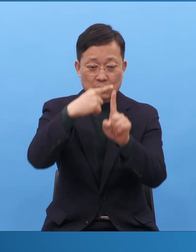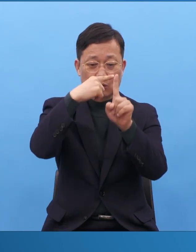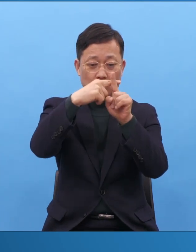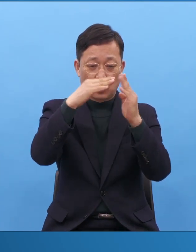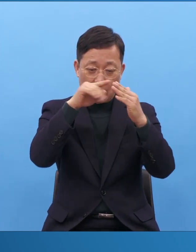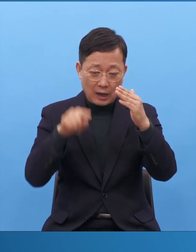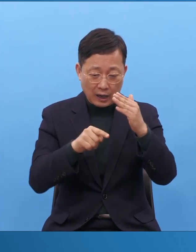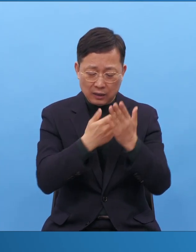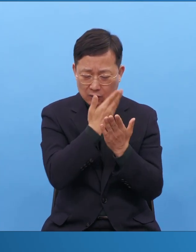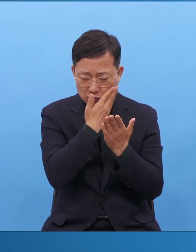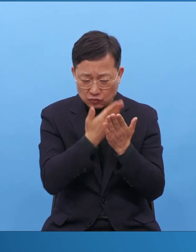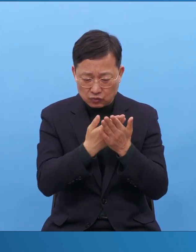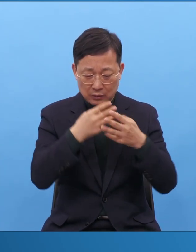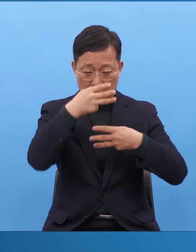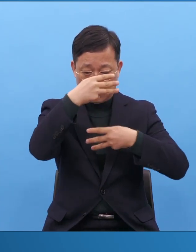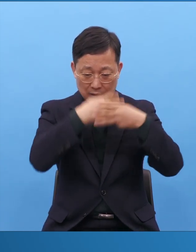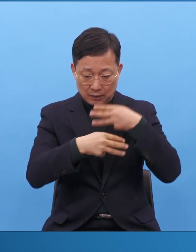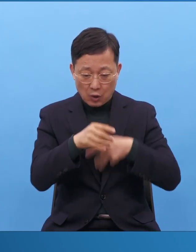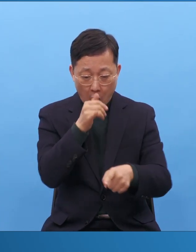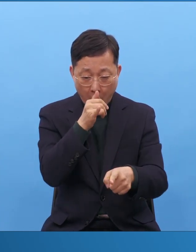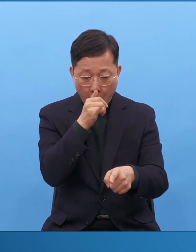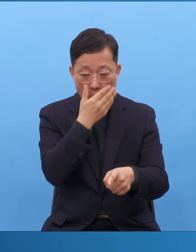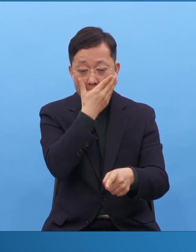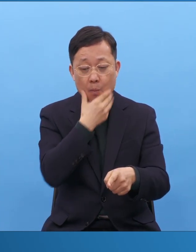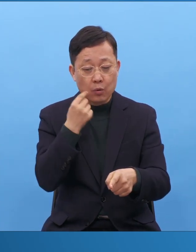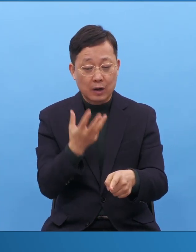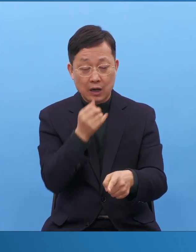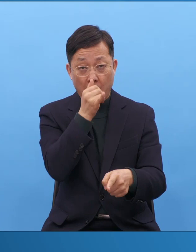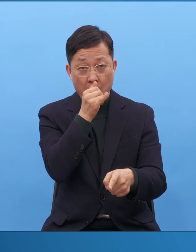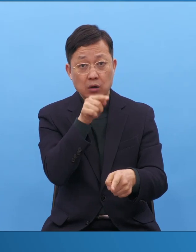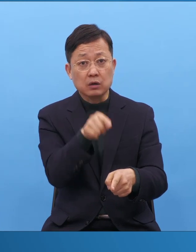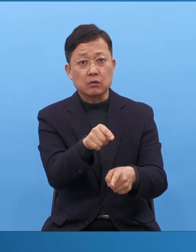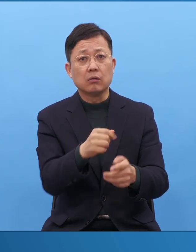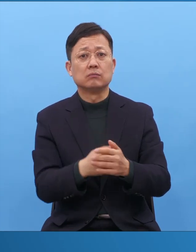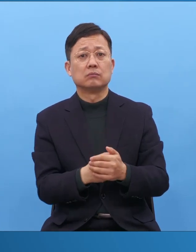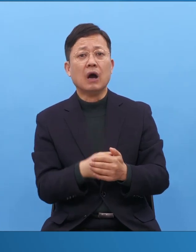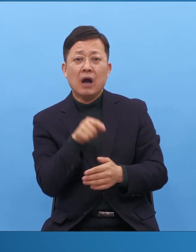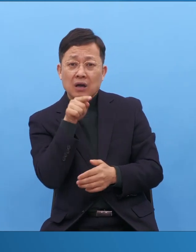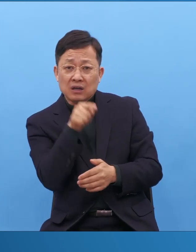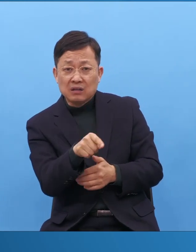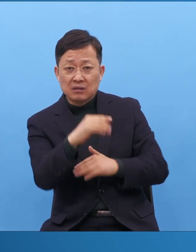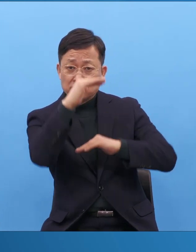중직자는 이 흐름을 여기서 이 흐름을 타야